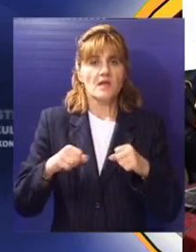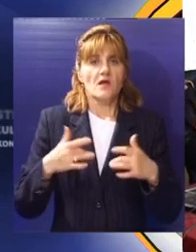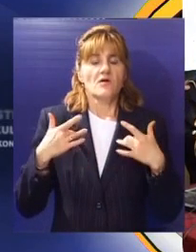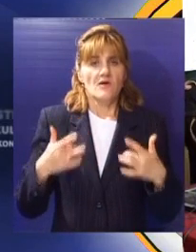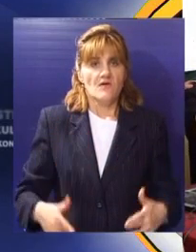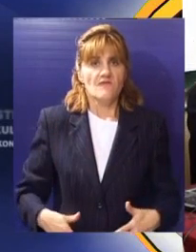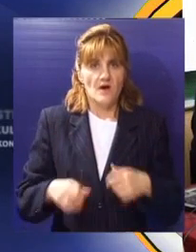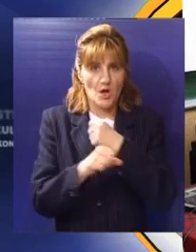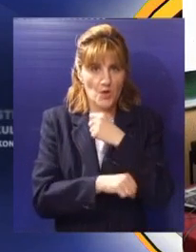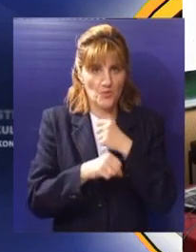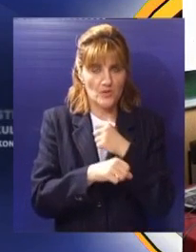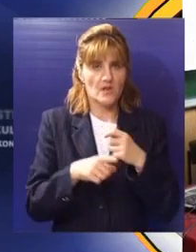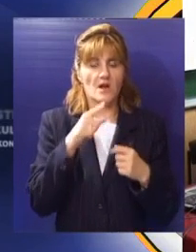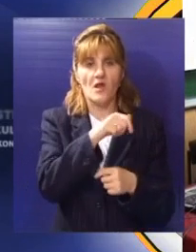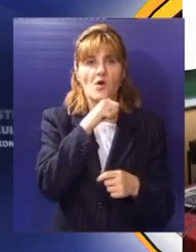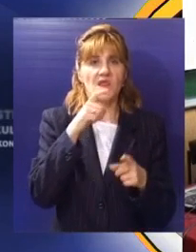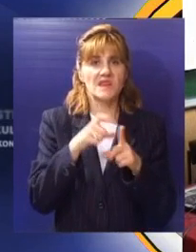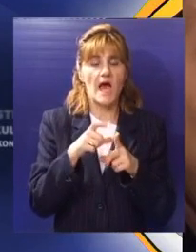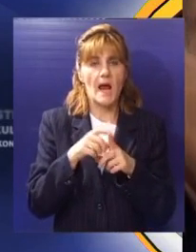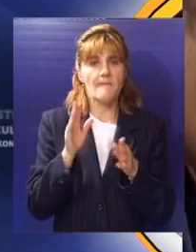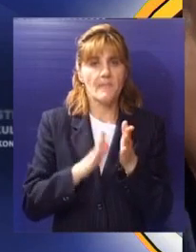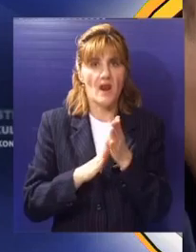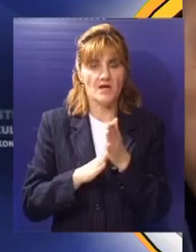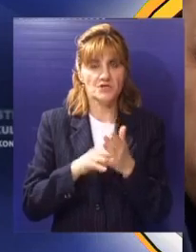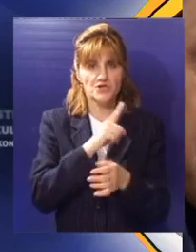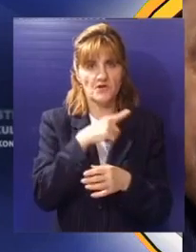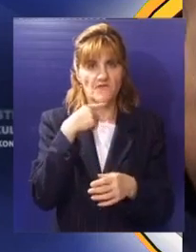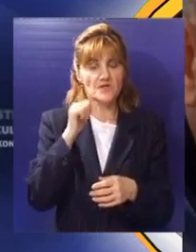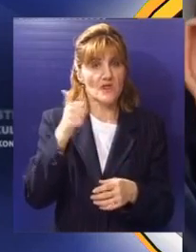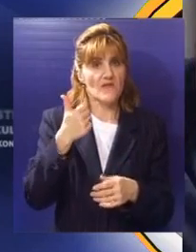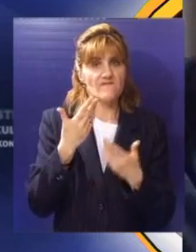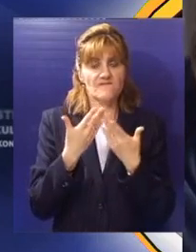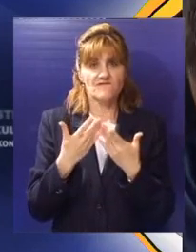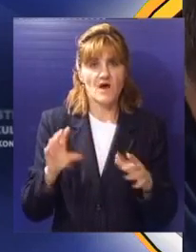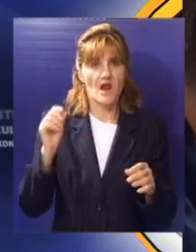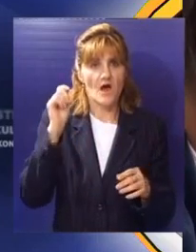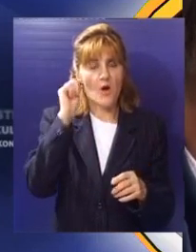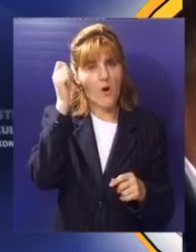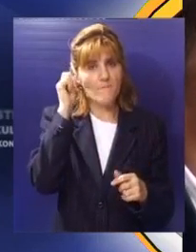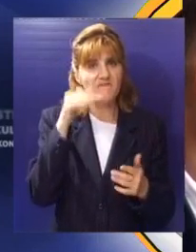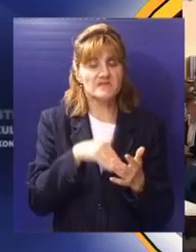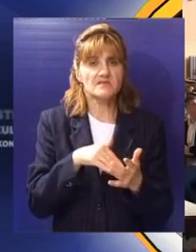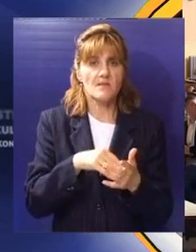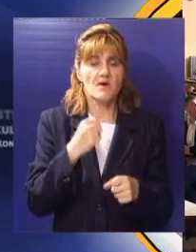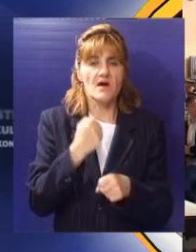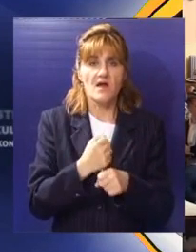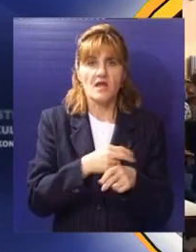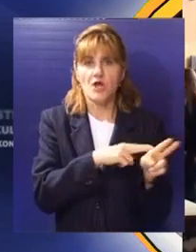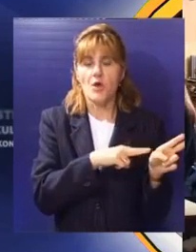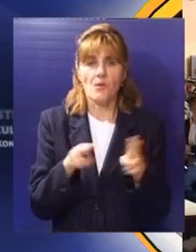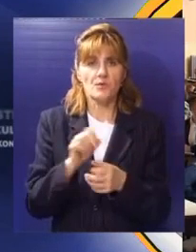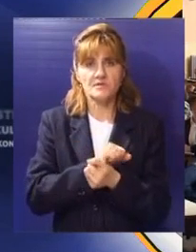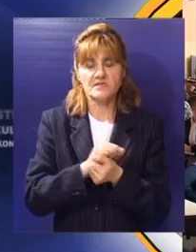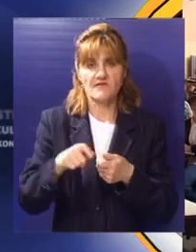profesor dr. Dragan Milašinović rekao je da je dobijena akreditacija jedna velika obaveza koja moraju svi da se pridržavaju kao i da ispune